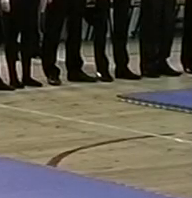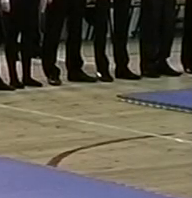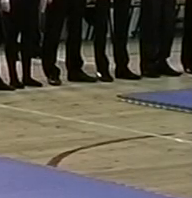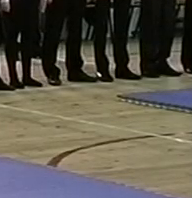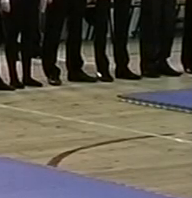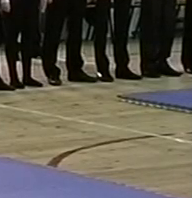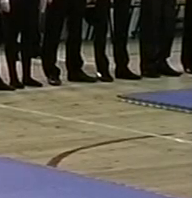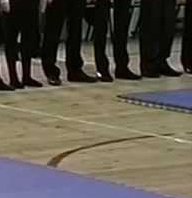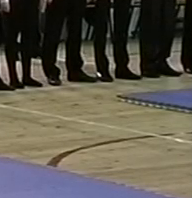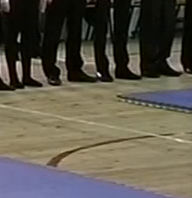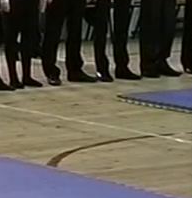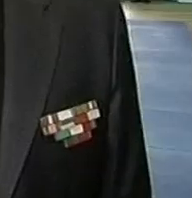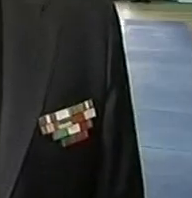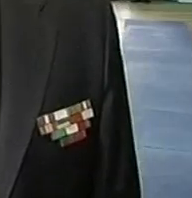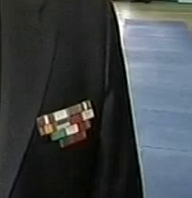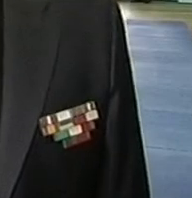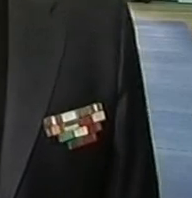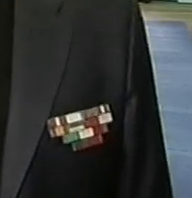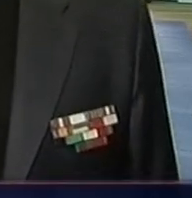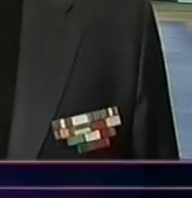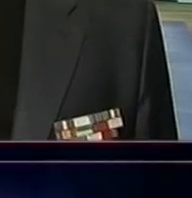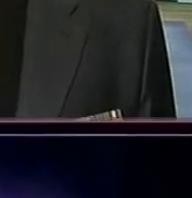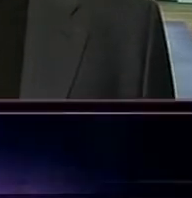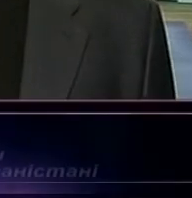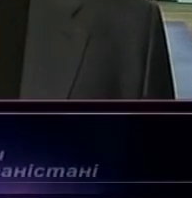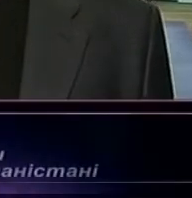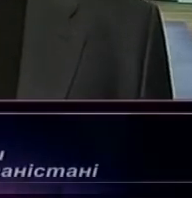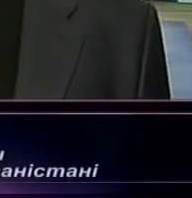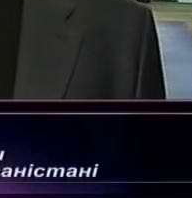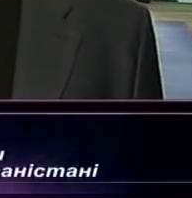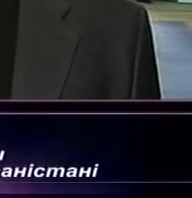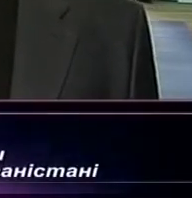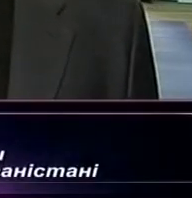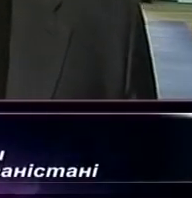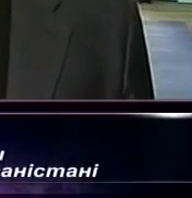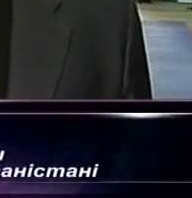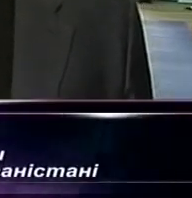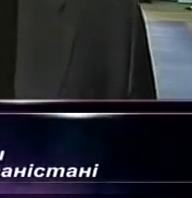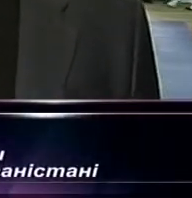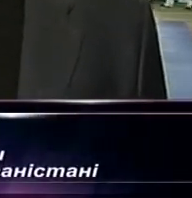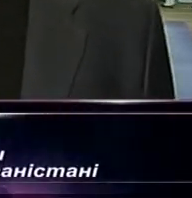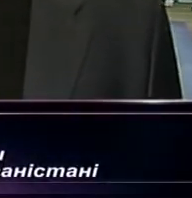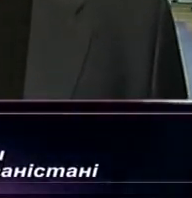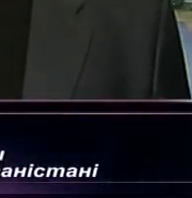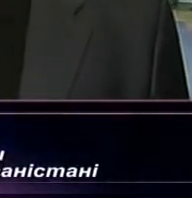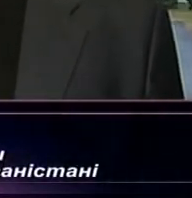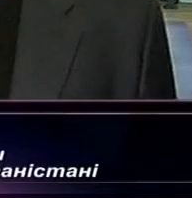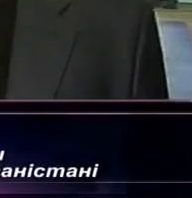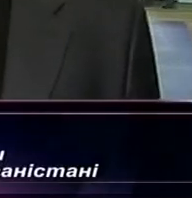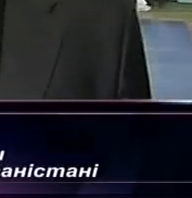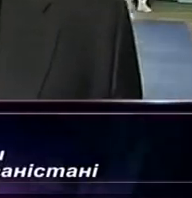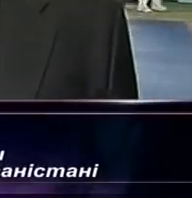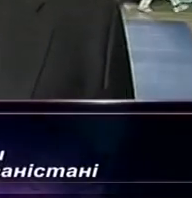молоді, кажуть організатори турніру. На протягом більше 20 років Український Союз ветеранів